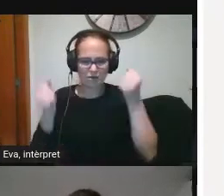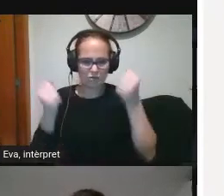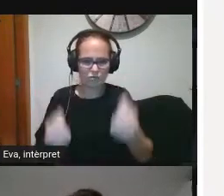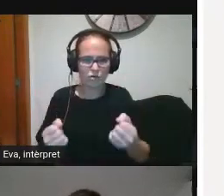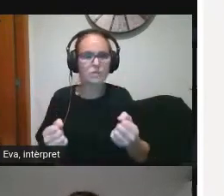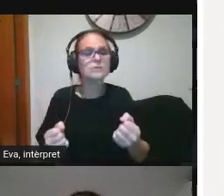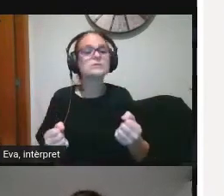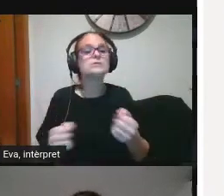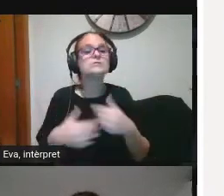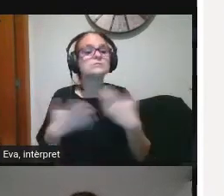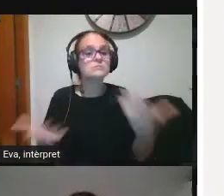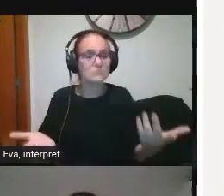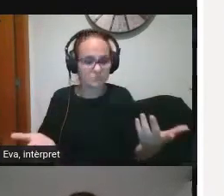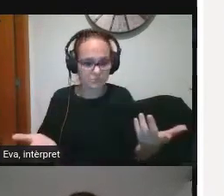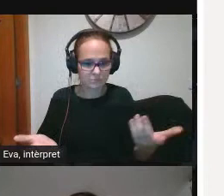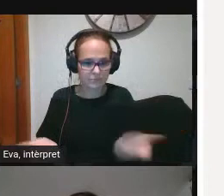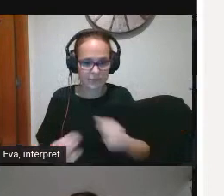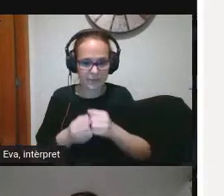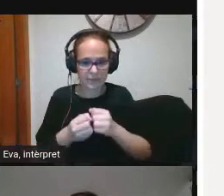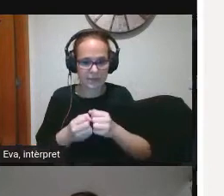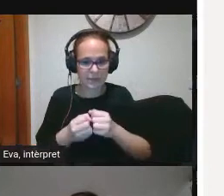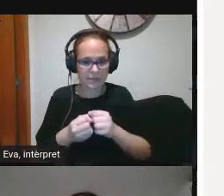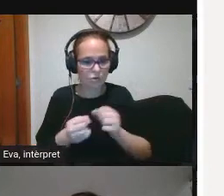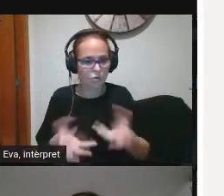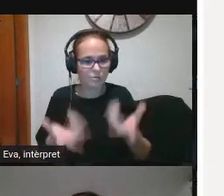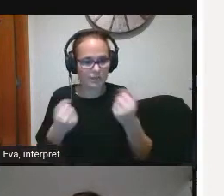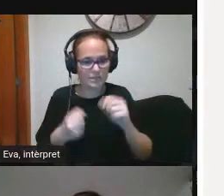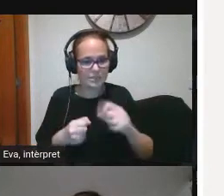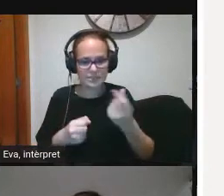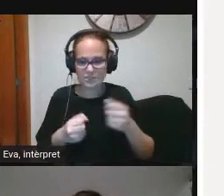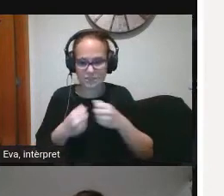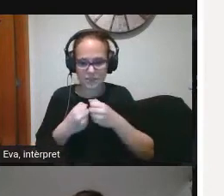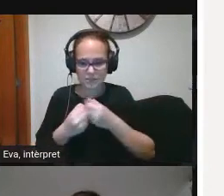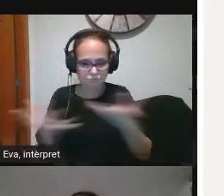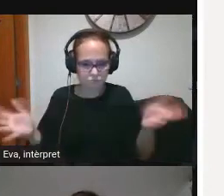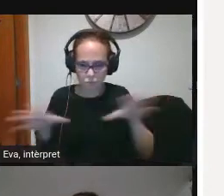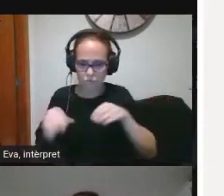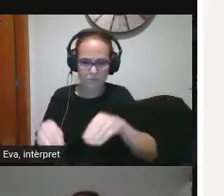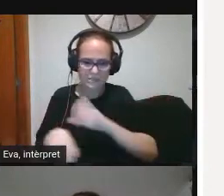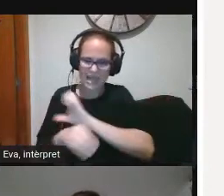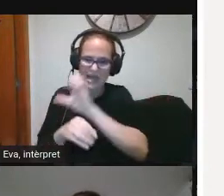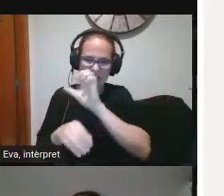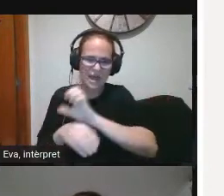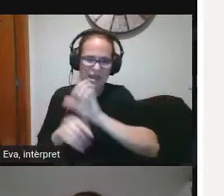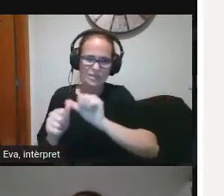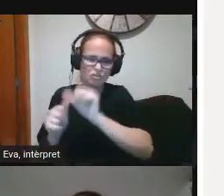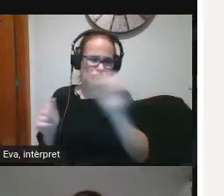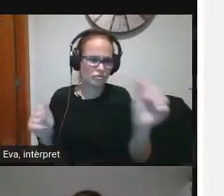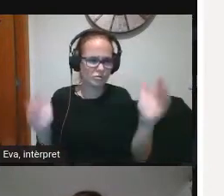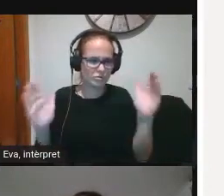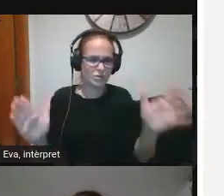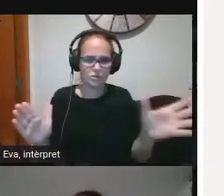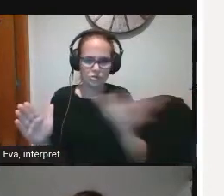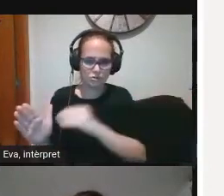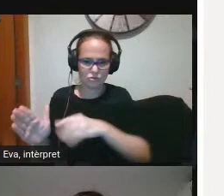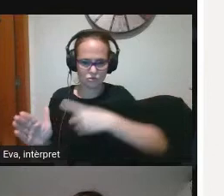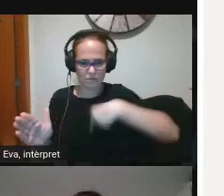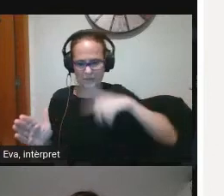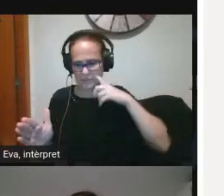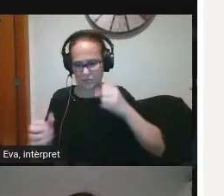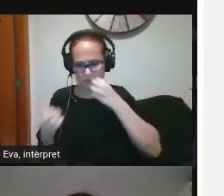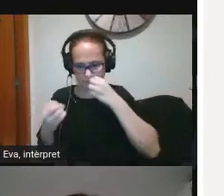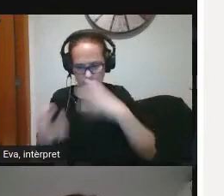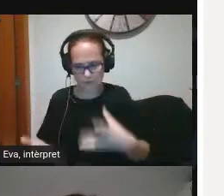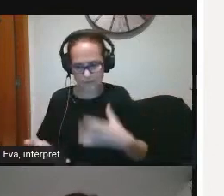desenvolupar desplegar les competències digitals al llarg de tota l'ESO clar nosaltres havíem fet molt bé la diagnosi sabíem en quin punt estàvem